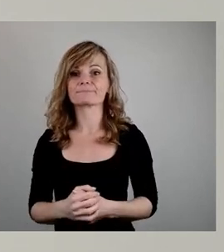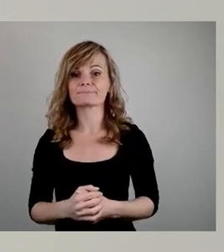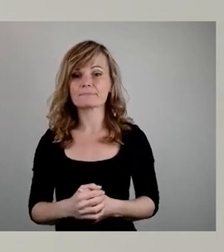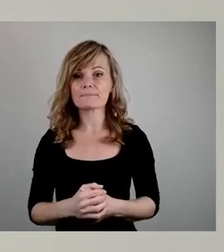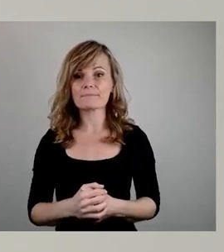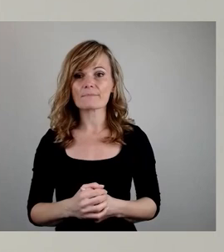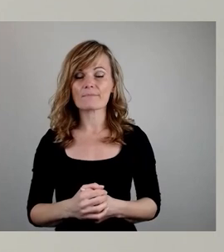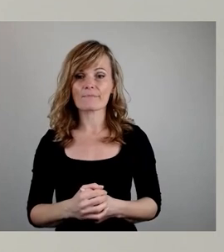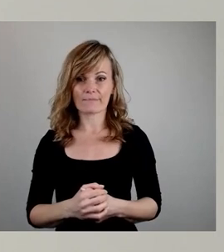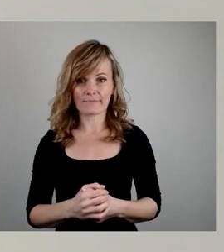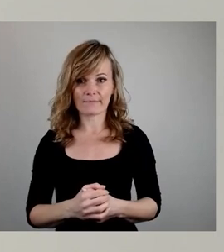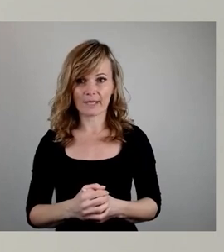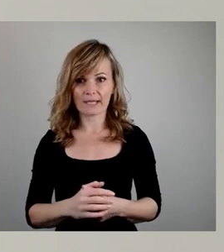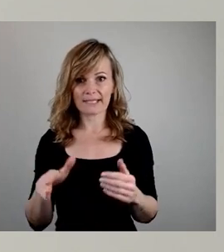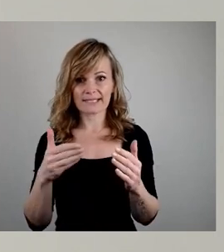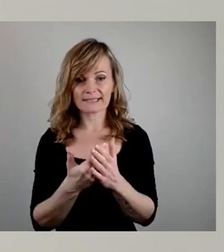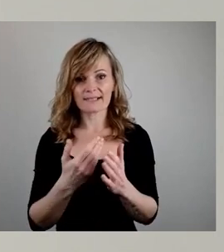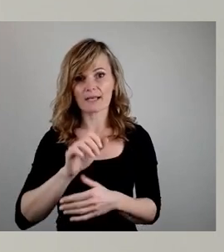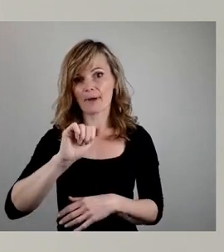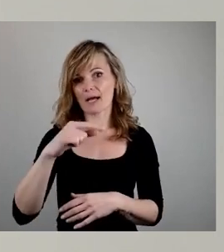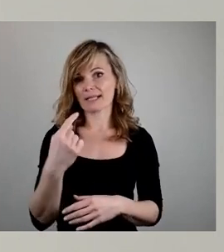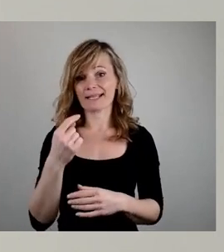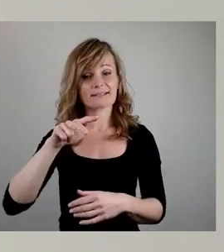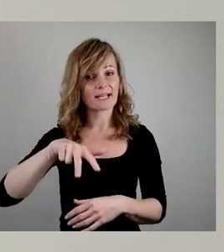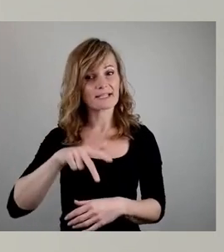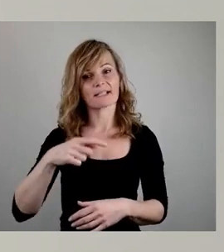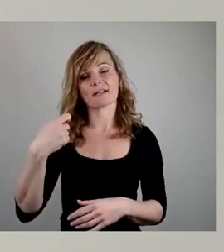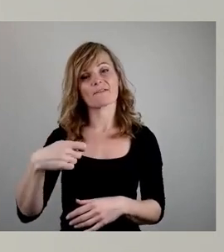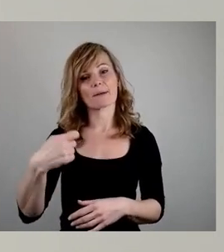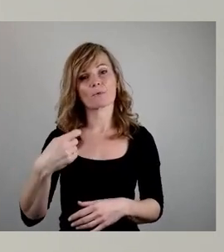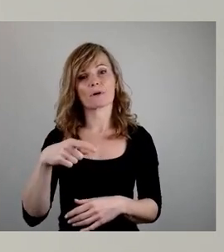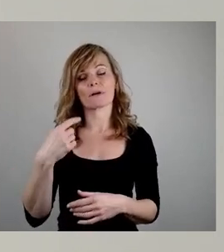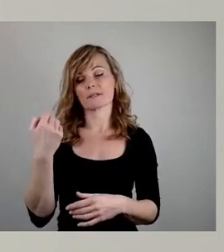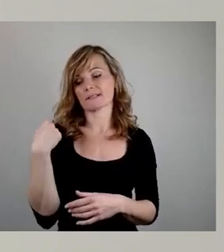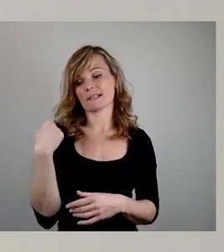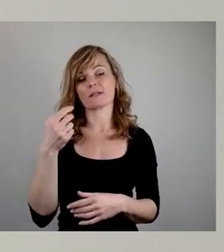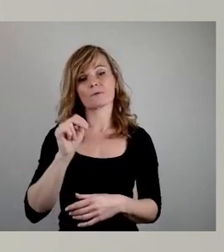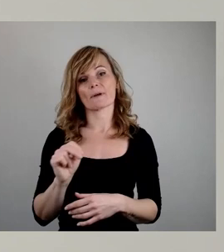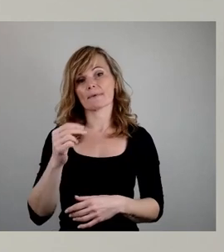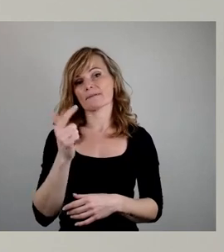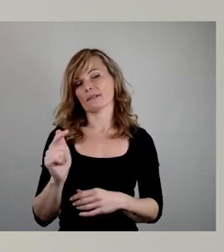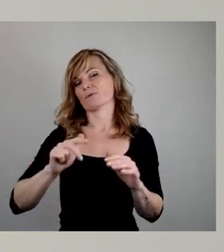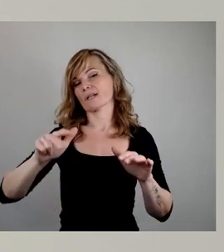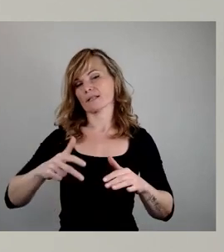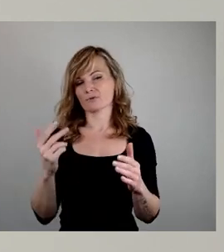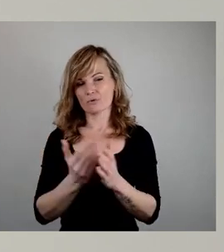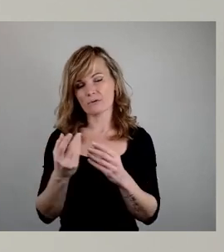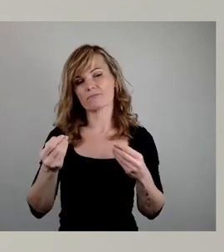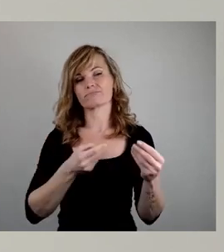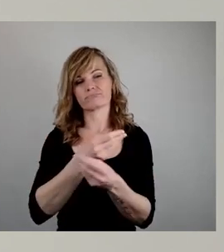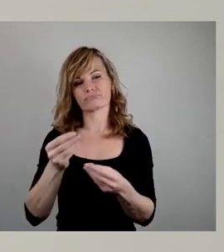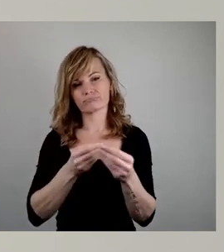die AG 13. Februar im November 2018 damit auseinandergesetzt und festgestellt, dass die Bank